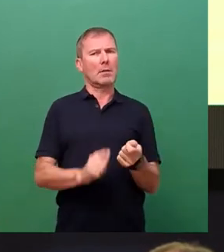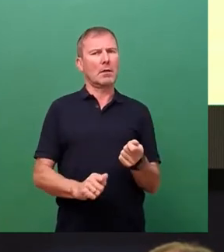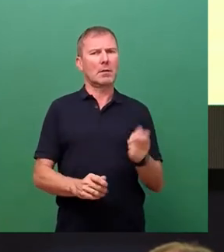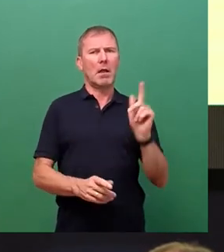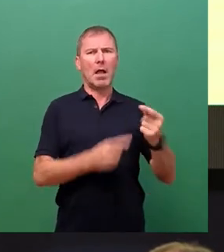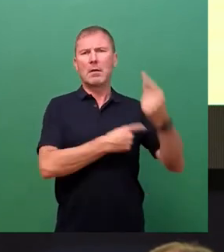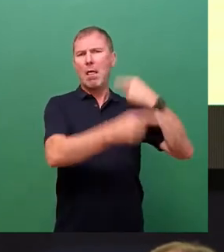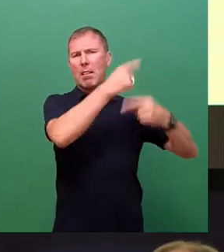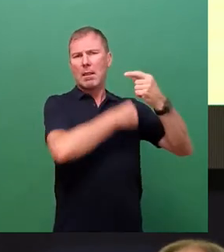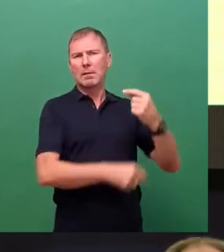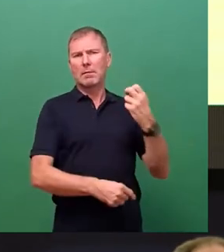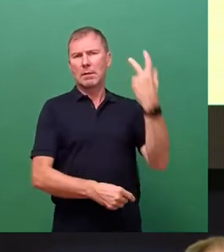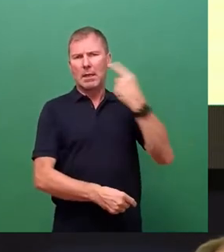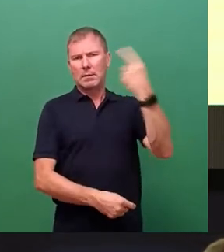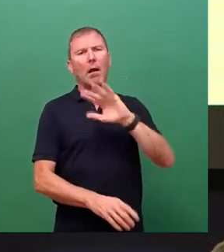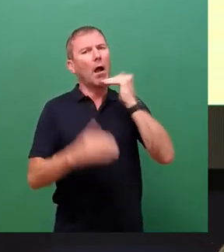Jahrzehnten. Vielen Dank.